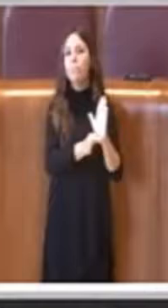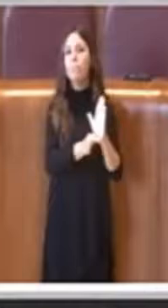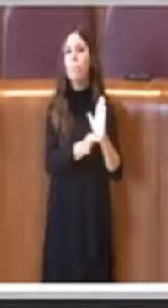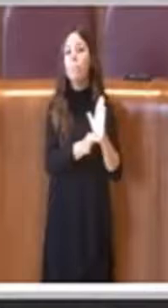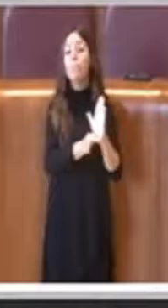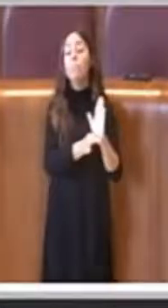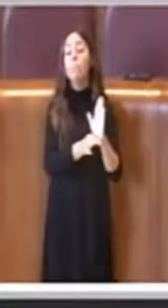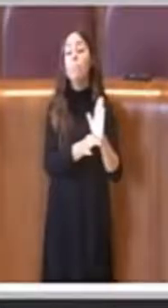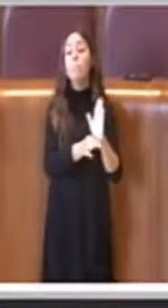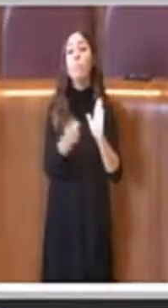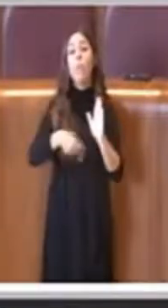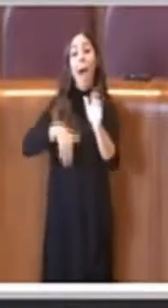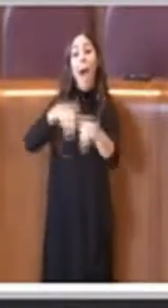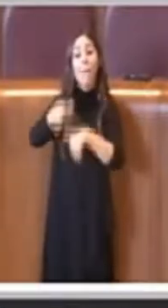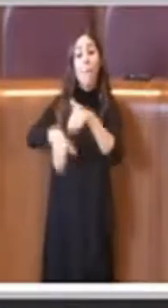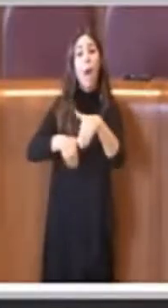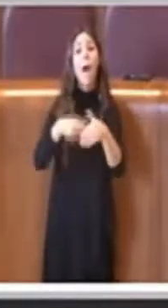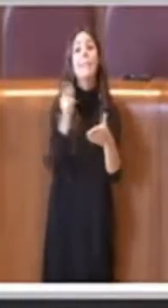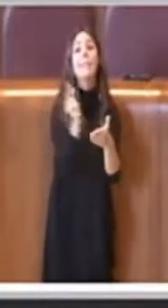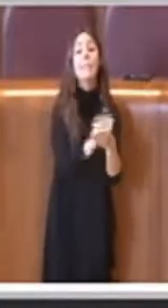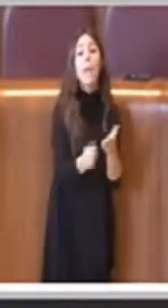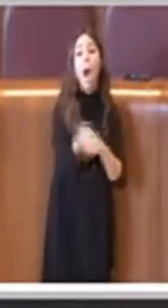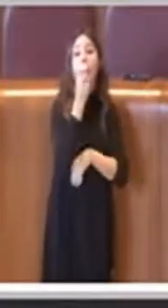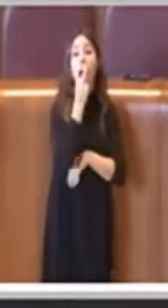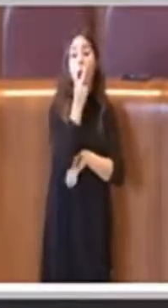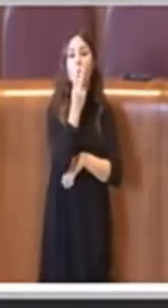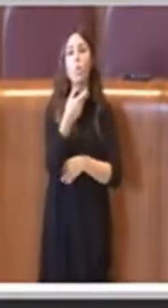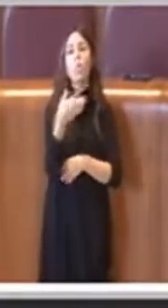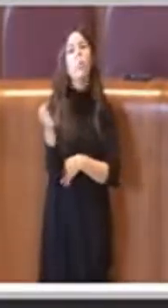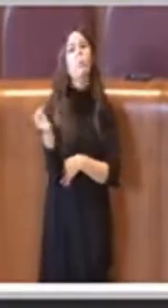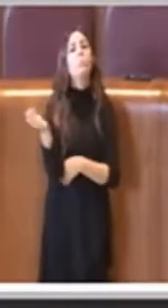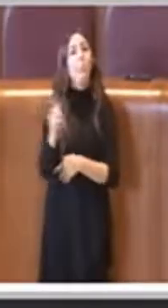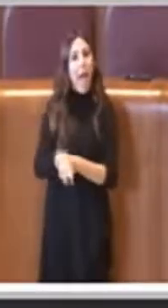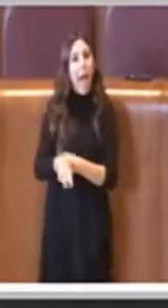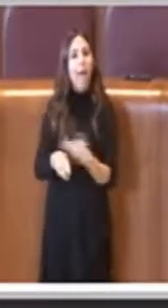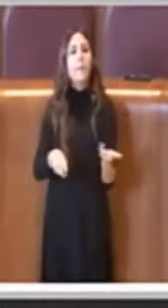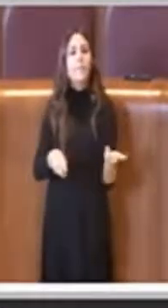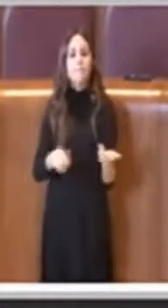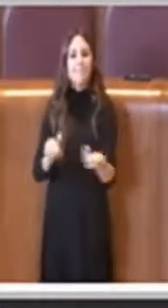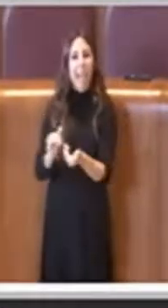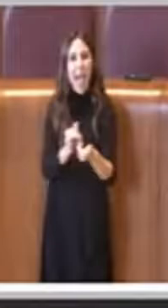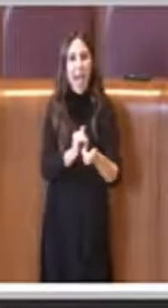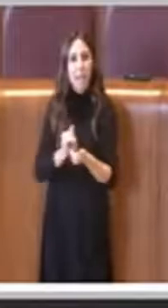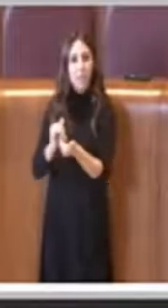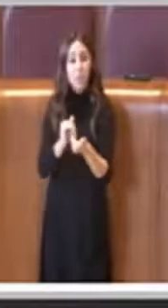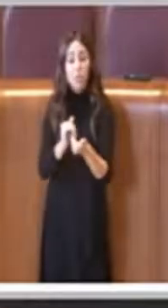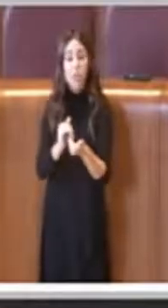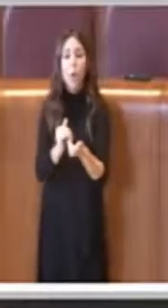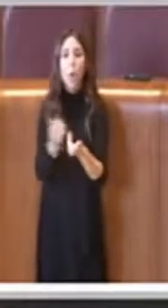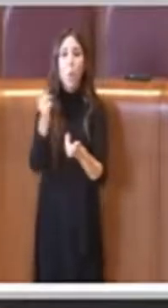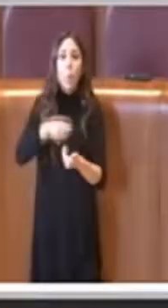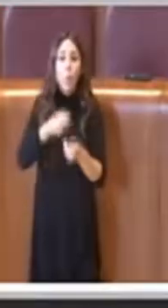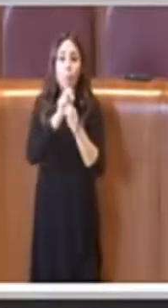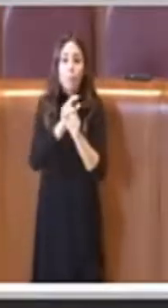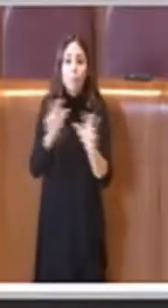interpellato l'avvocatura, il segretariato, ha interpellato molte associazioni da informato, appunto